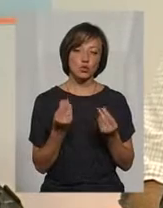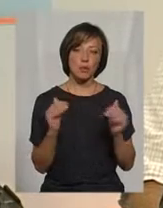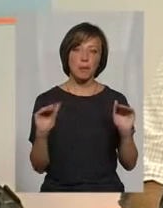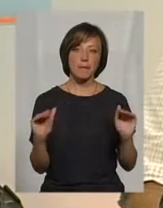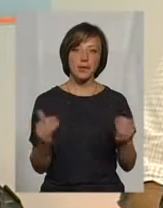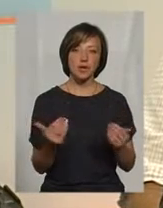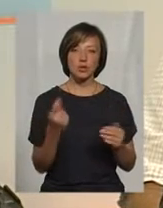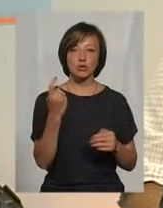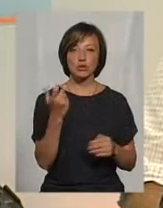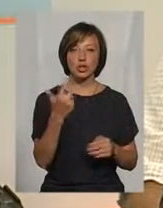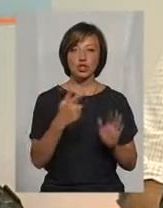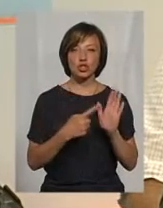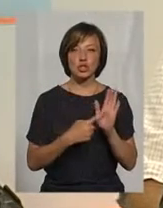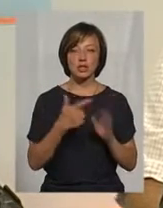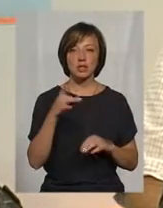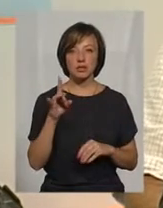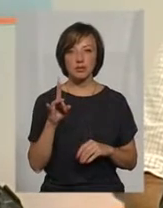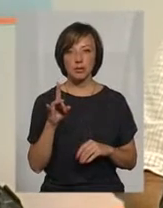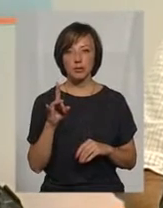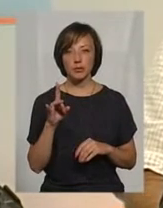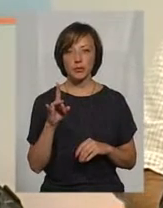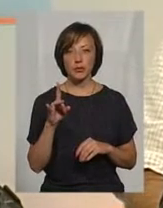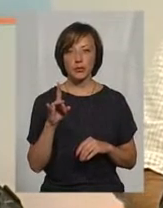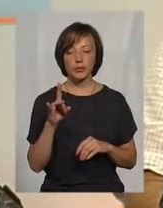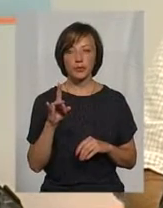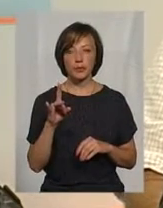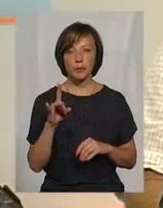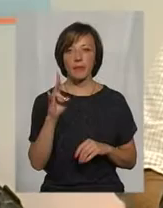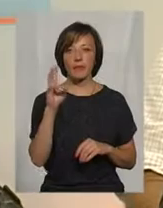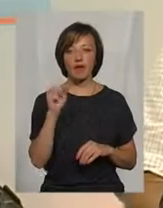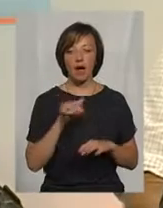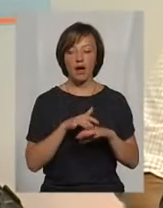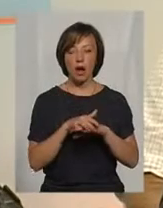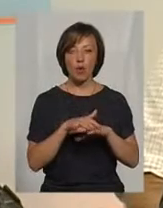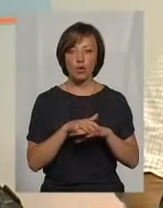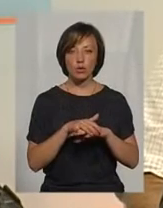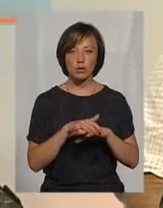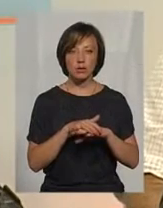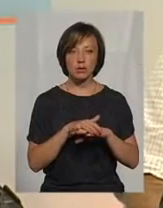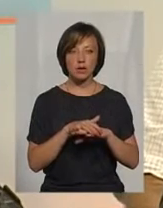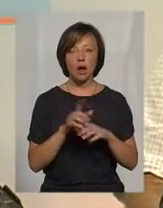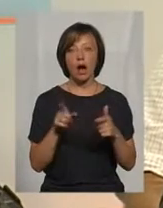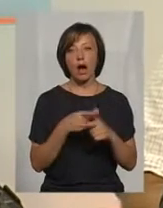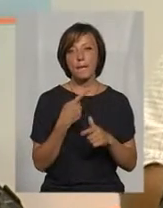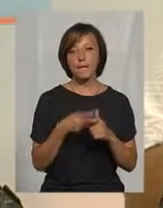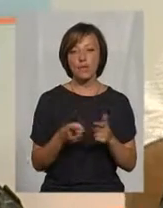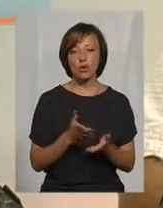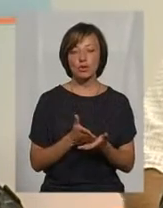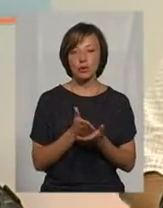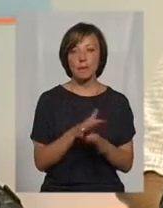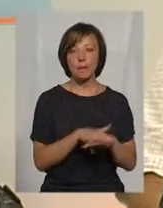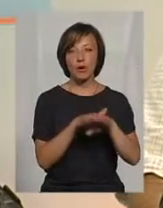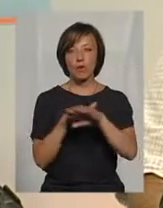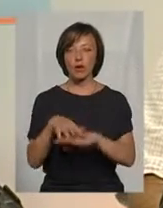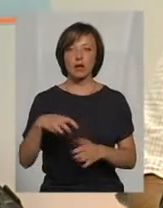136 гривень, 140. На рахунки, банківські рахунки або шляхом перерахування на